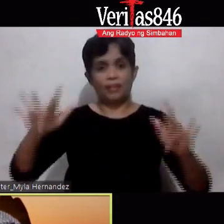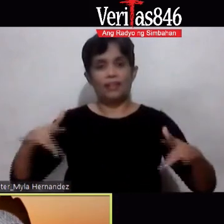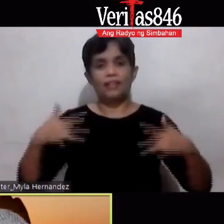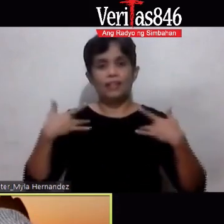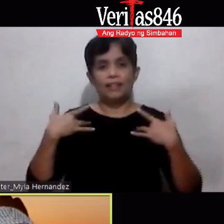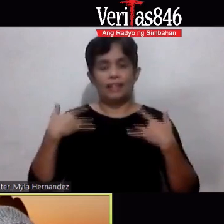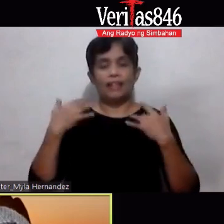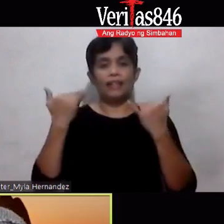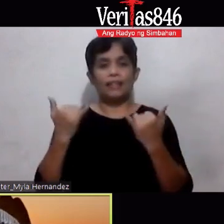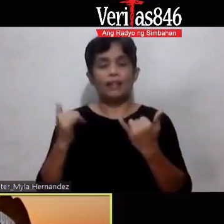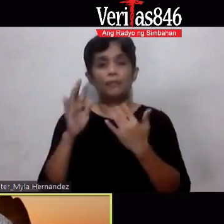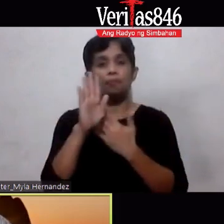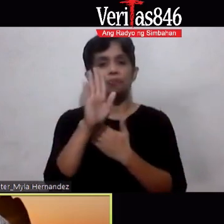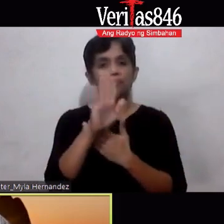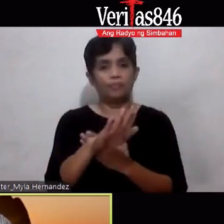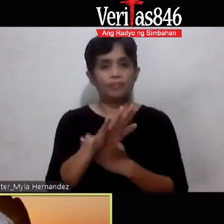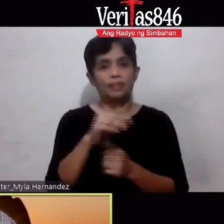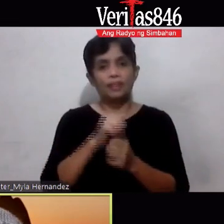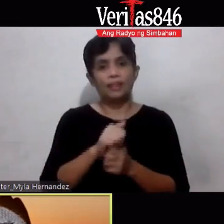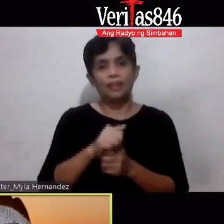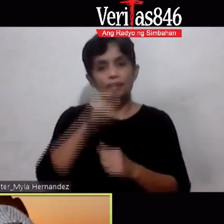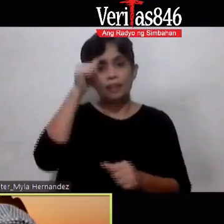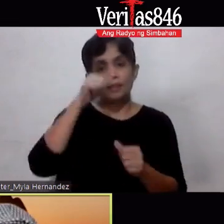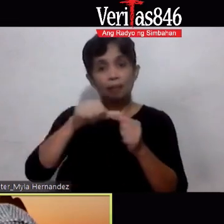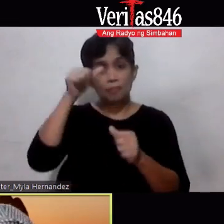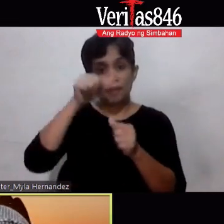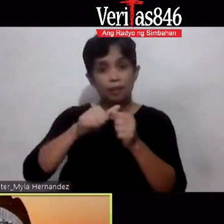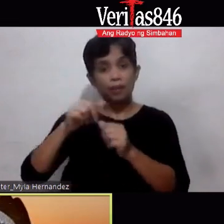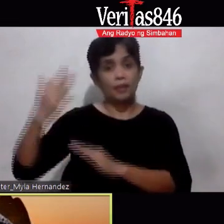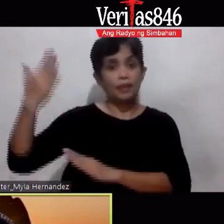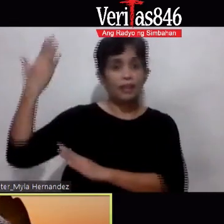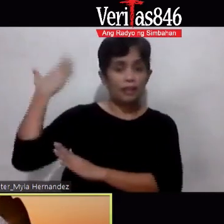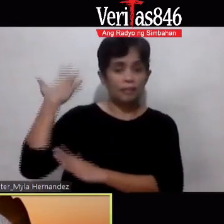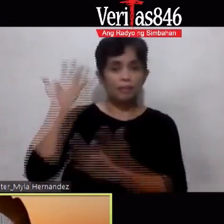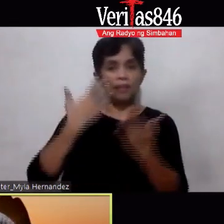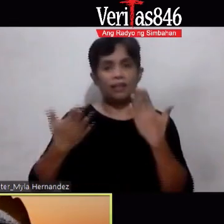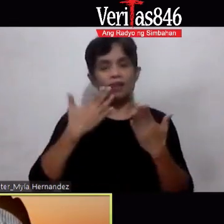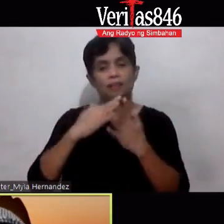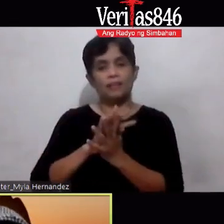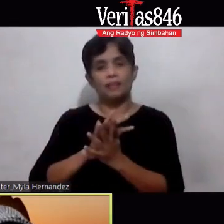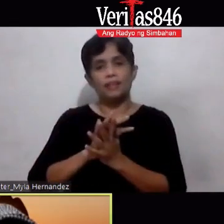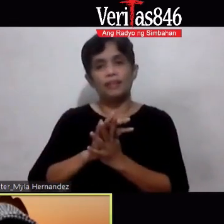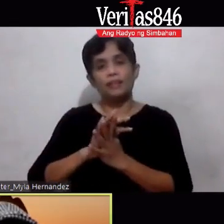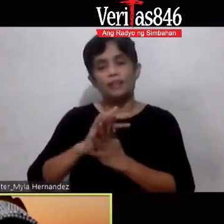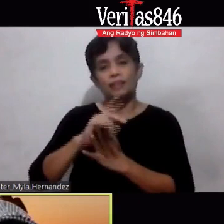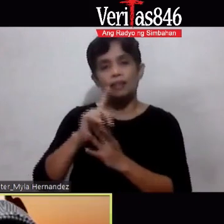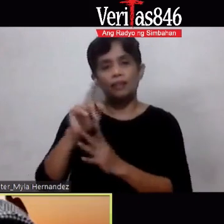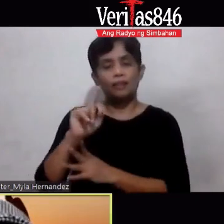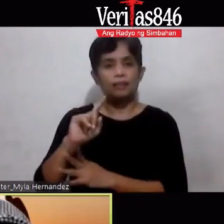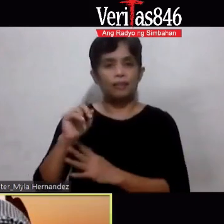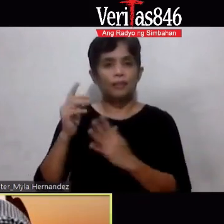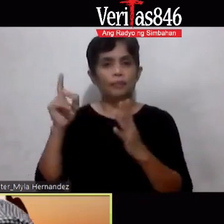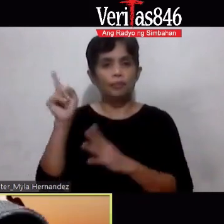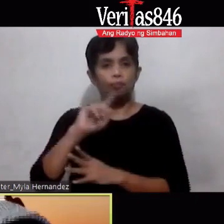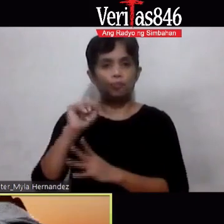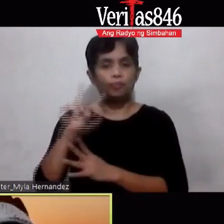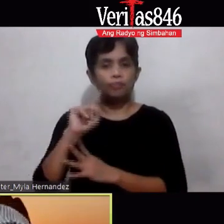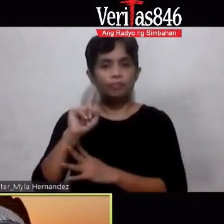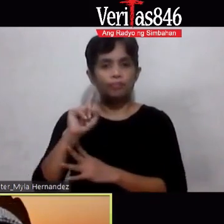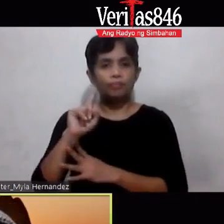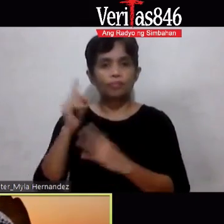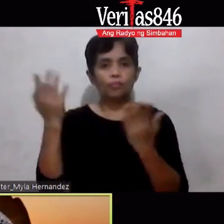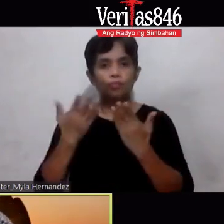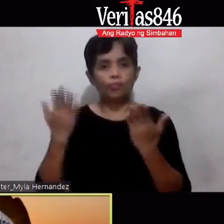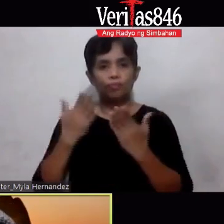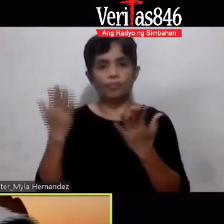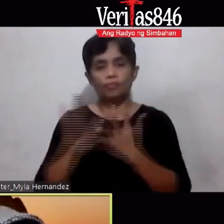po natin Ang ating nakaraan Baka makalimutan po natin Yung ating mga natutunan O natutunan Saan ba nang galing Yung ating mga natutunan Ay mas